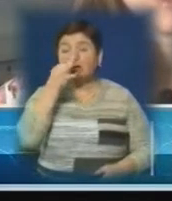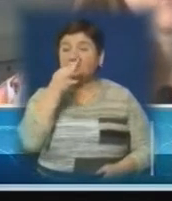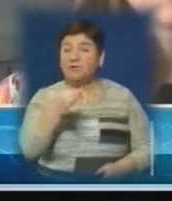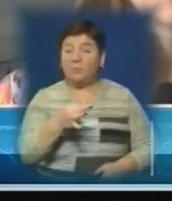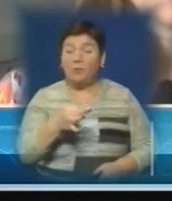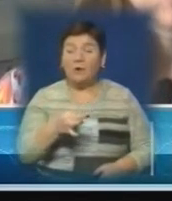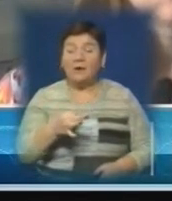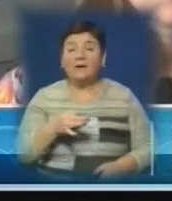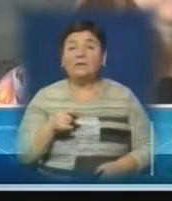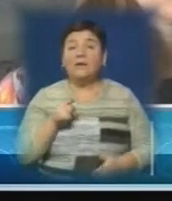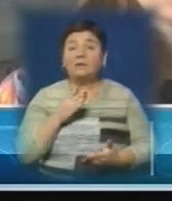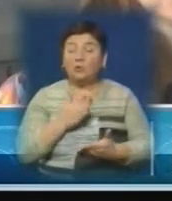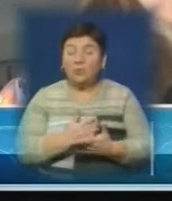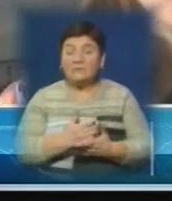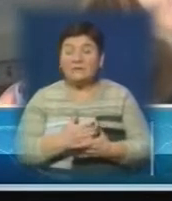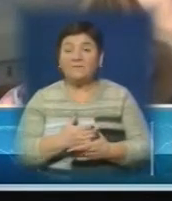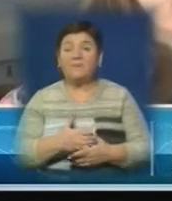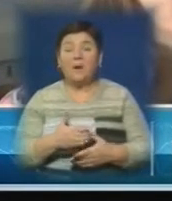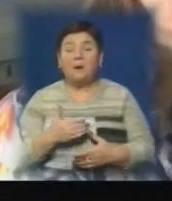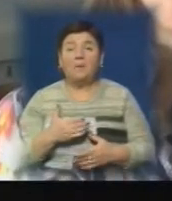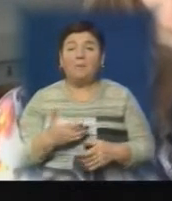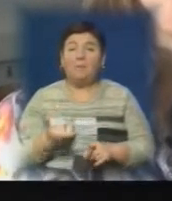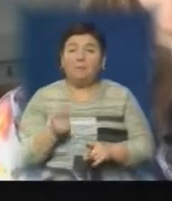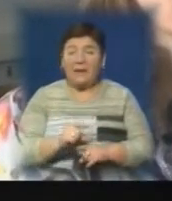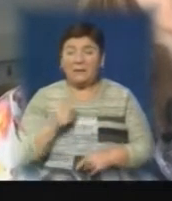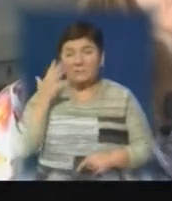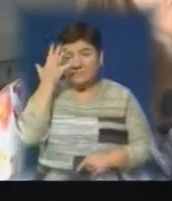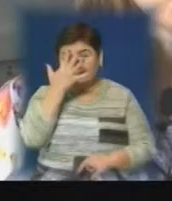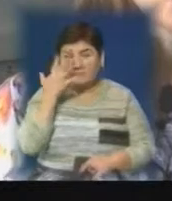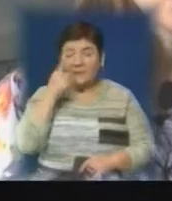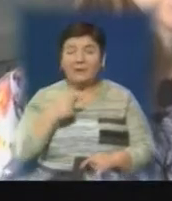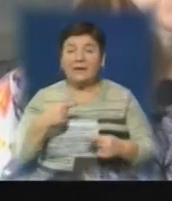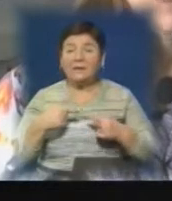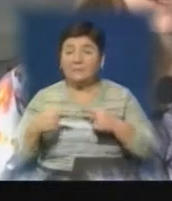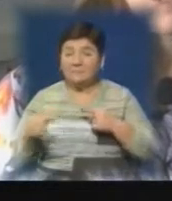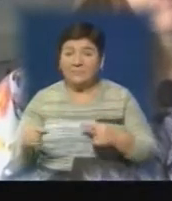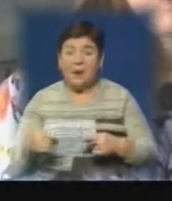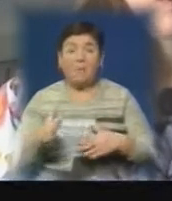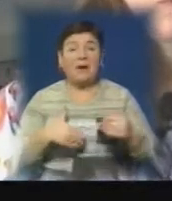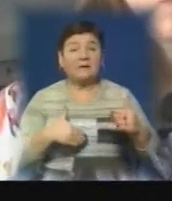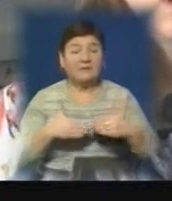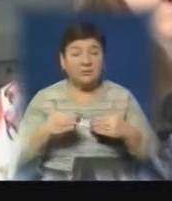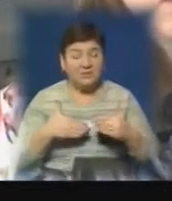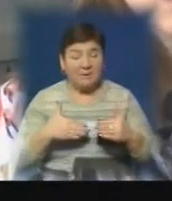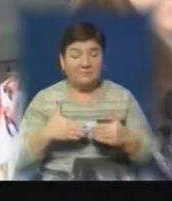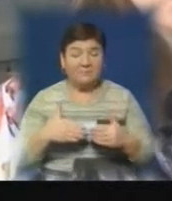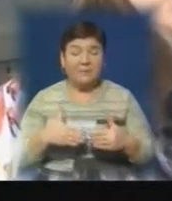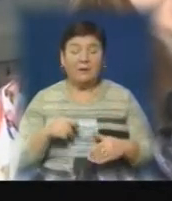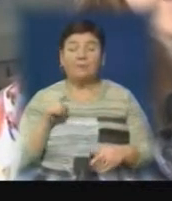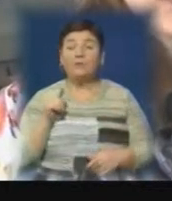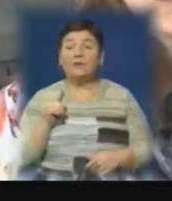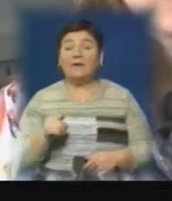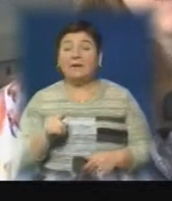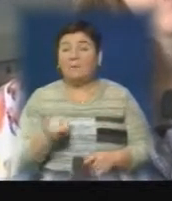наповненість дійсно корисними якимись речами, практичними при цьому, вони